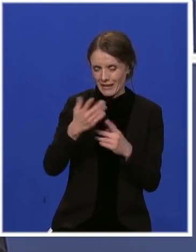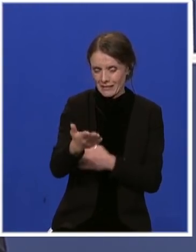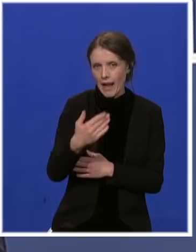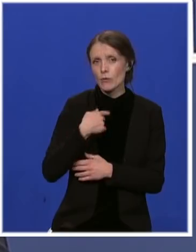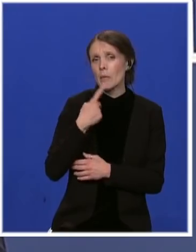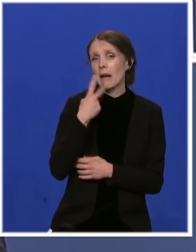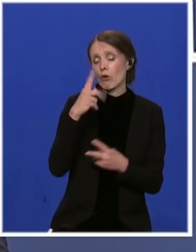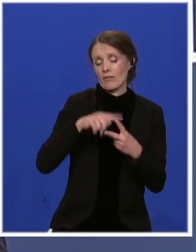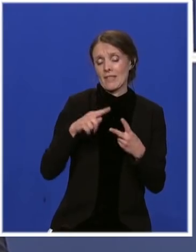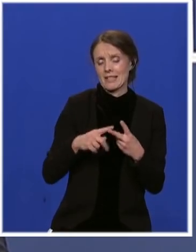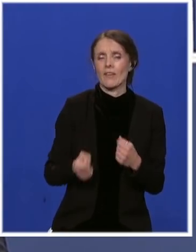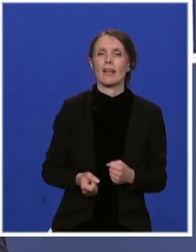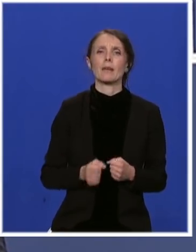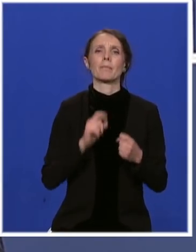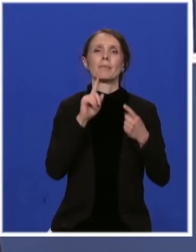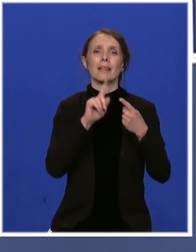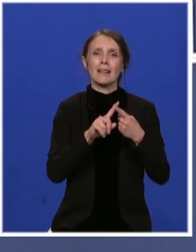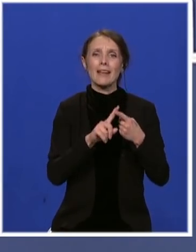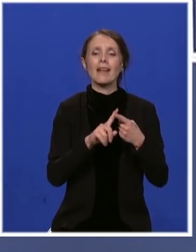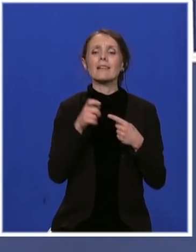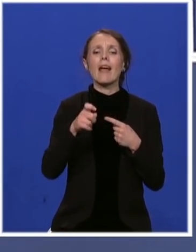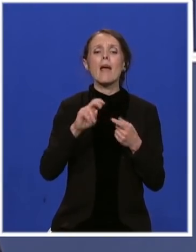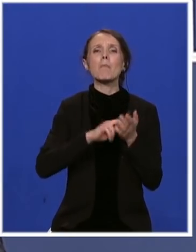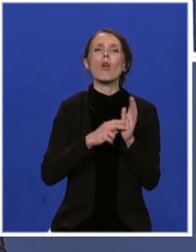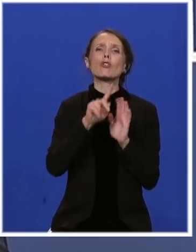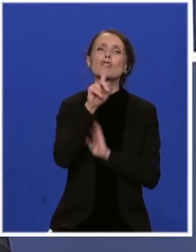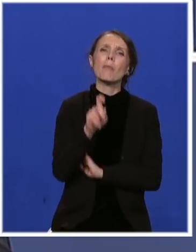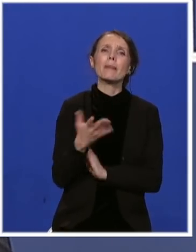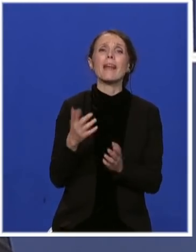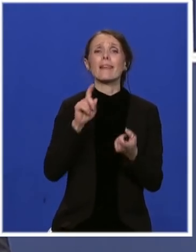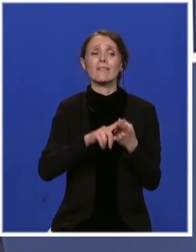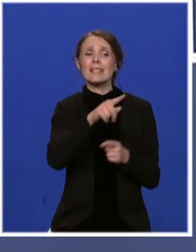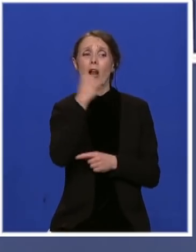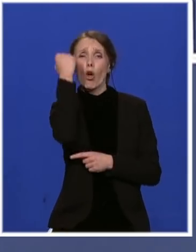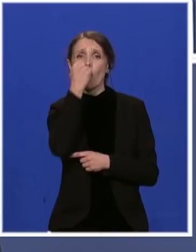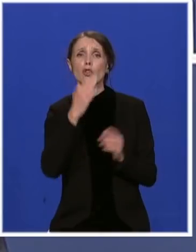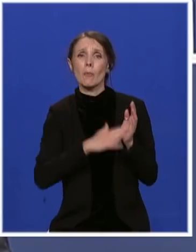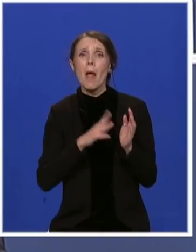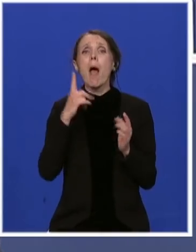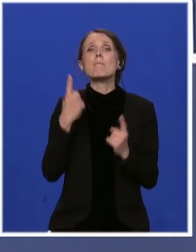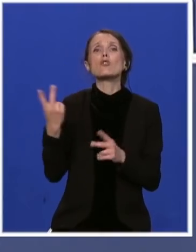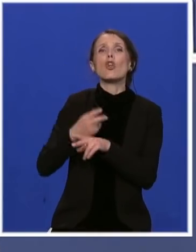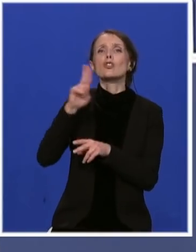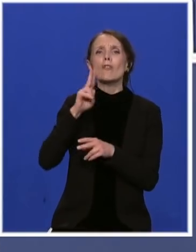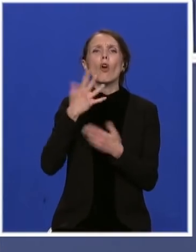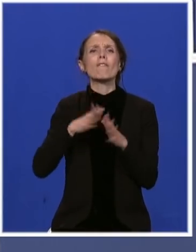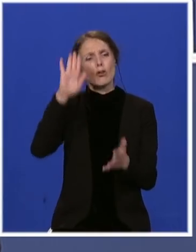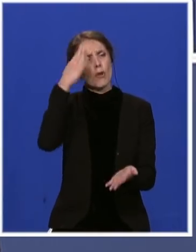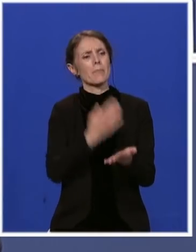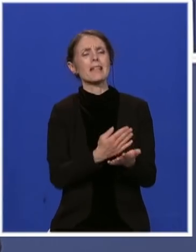Jedna je političko pitanje odnosa prema Kosovo i Metohiji. Dakle, imate zemlje koje su priznale i zemlje koje nisu priznale